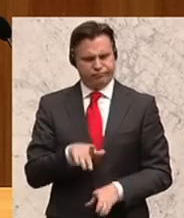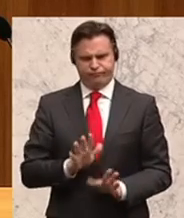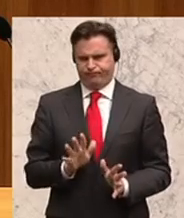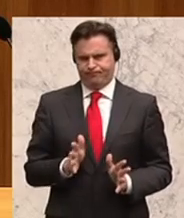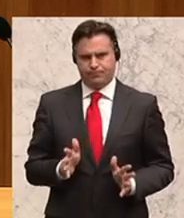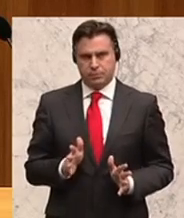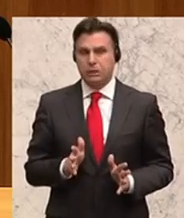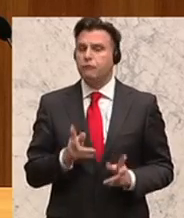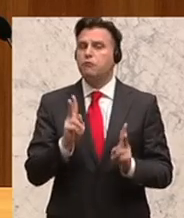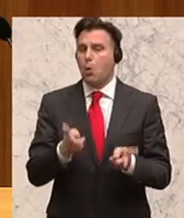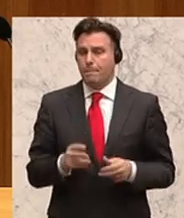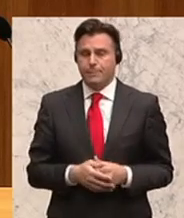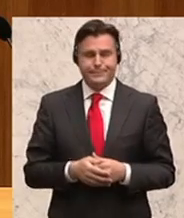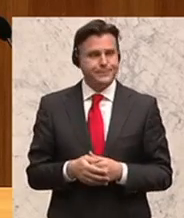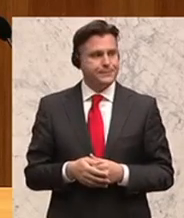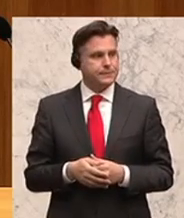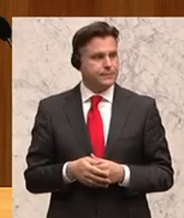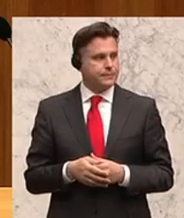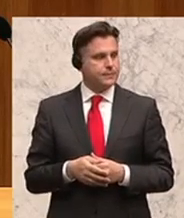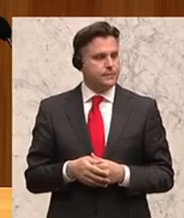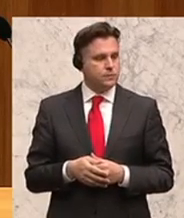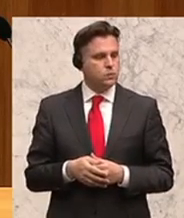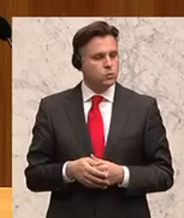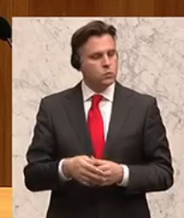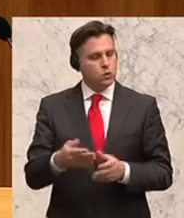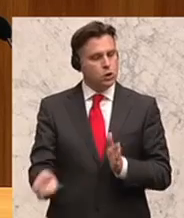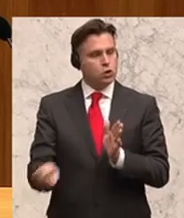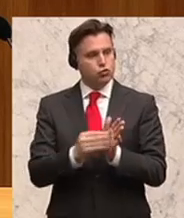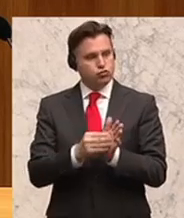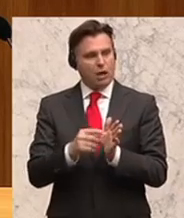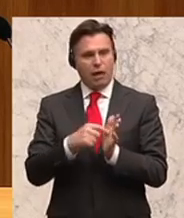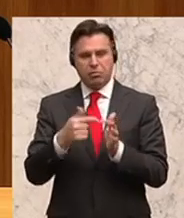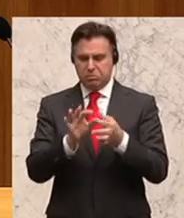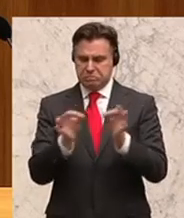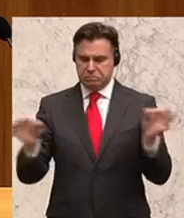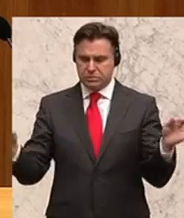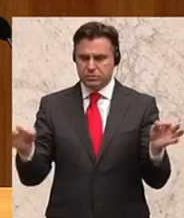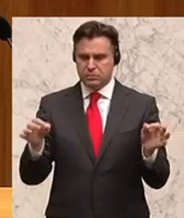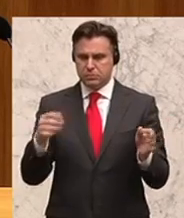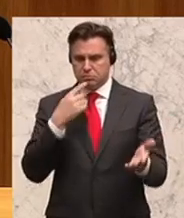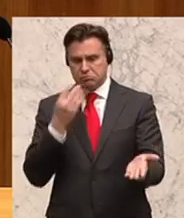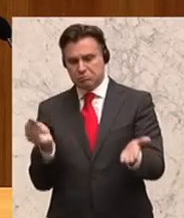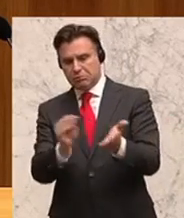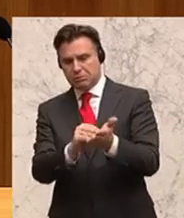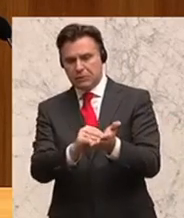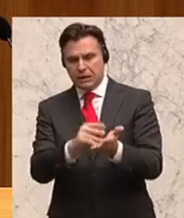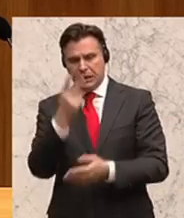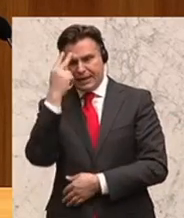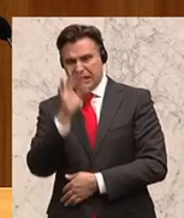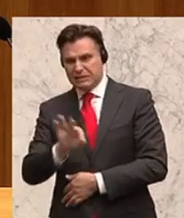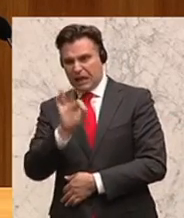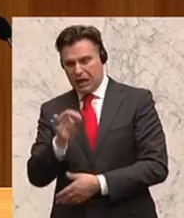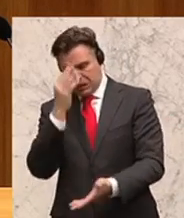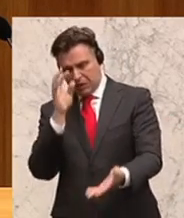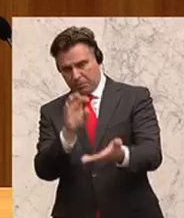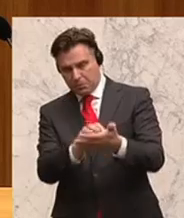Worum geht es konkret? Es ist etwa darin formuliert, dass eine Kennzeichnung nur erfolgen muss,